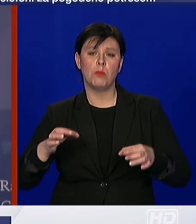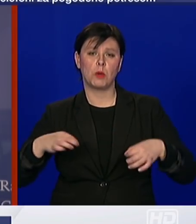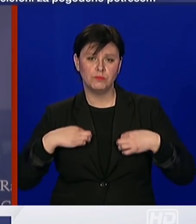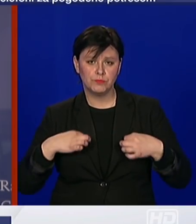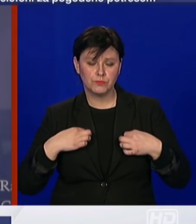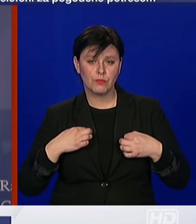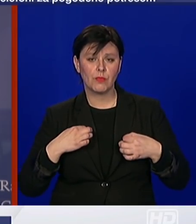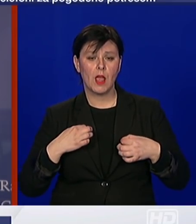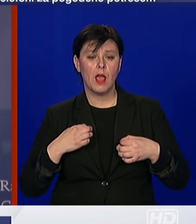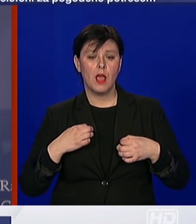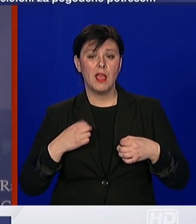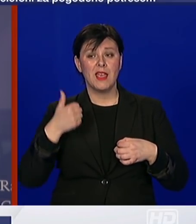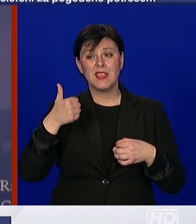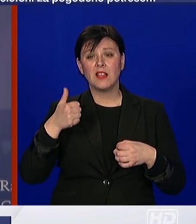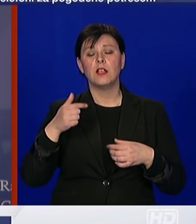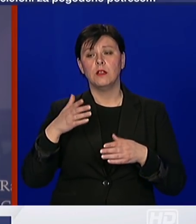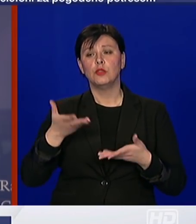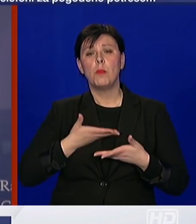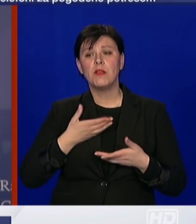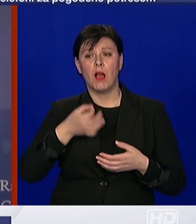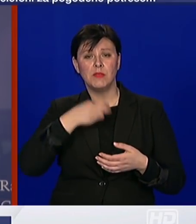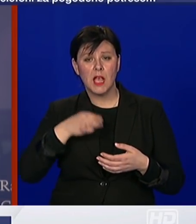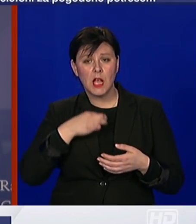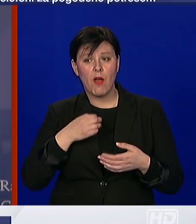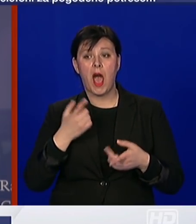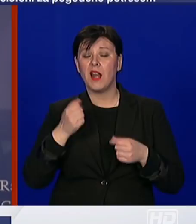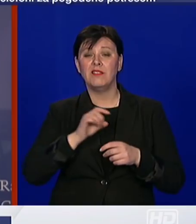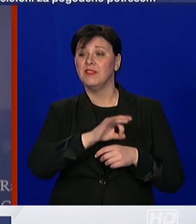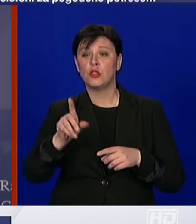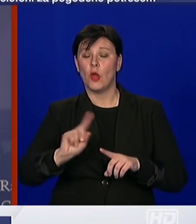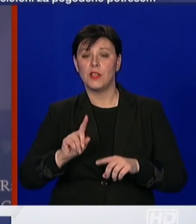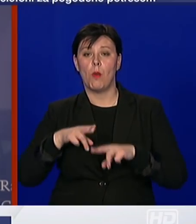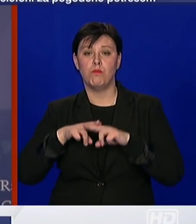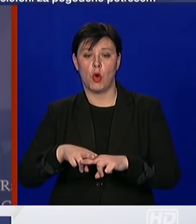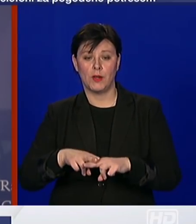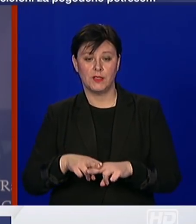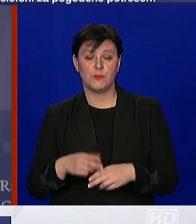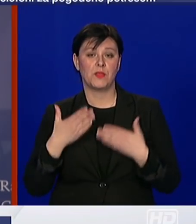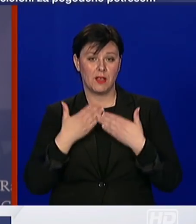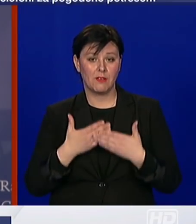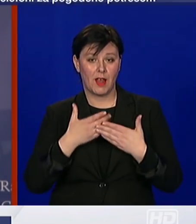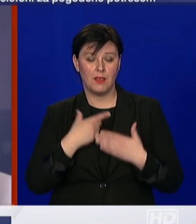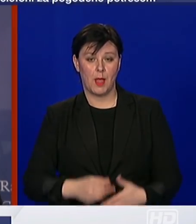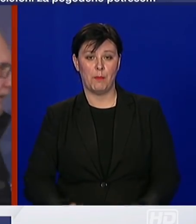simptomima, od čega je jedan na terapiji, te nitko nije hospitaliziran. Evo, hvala vam lijepo.